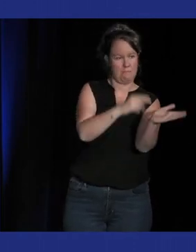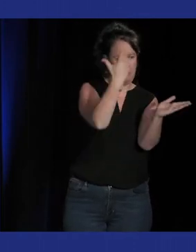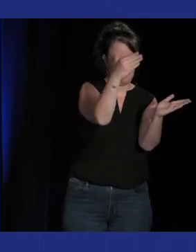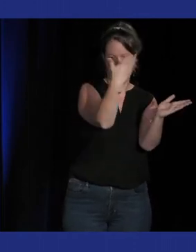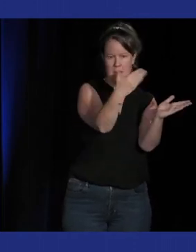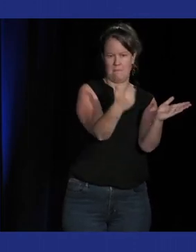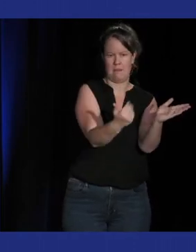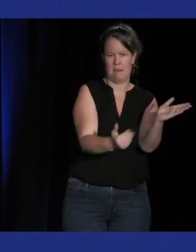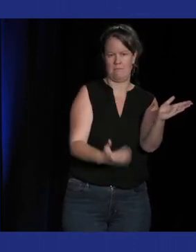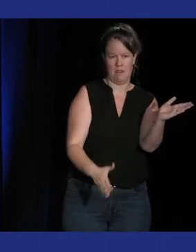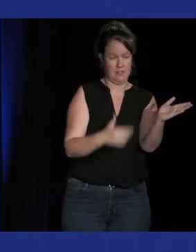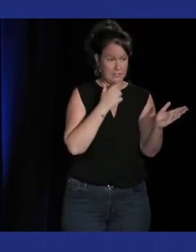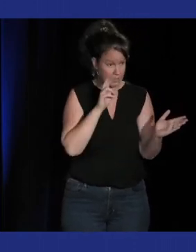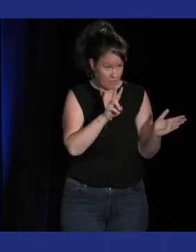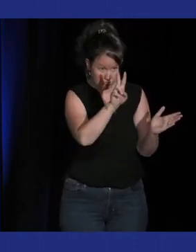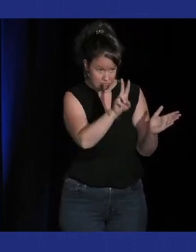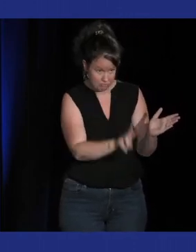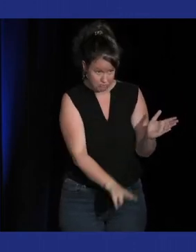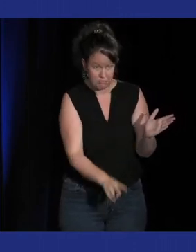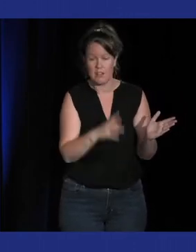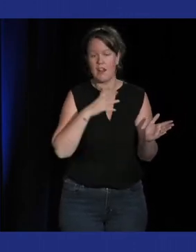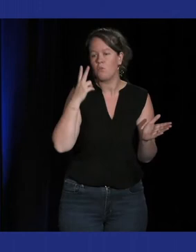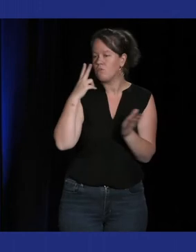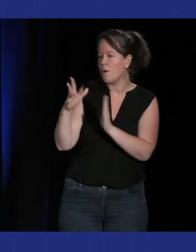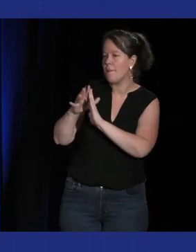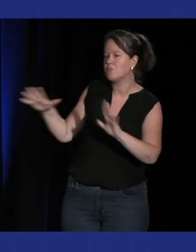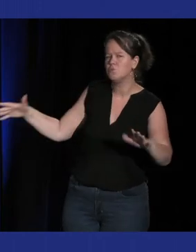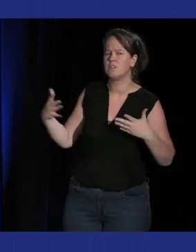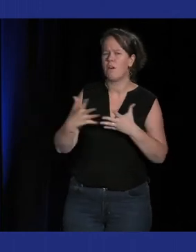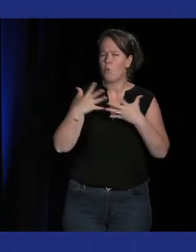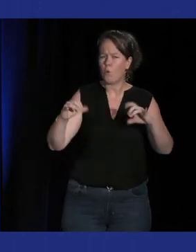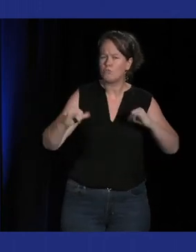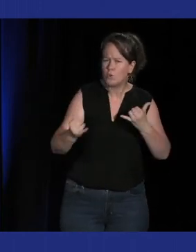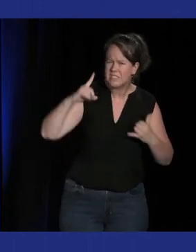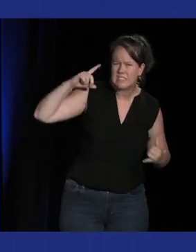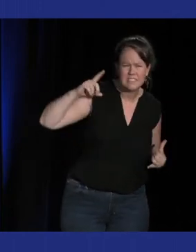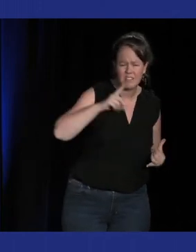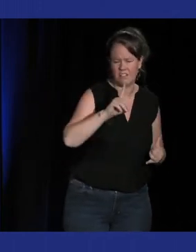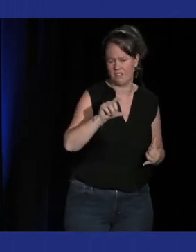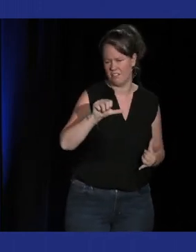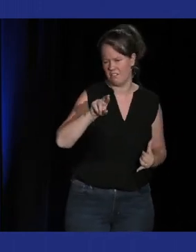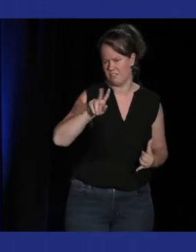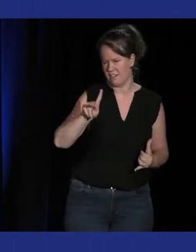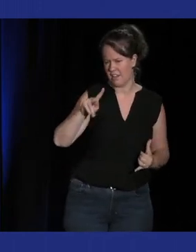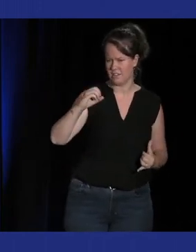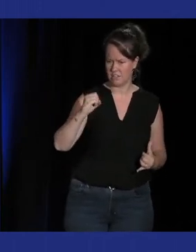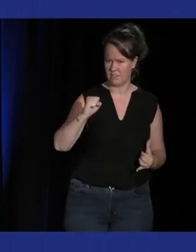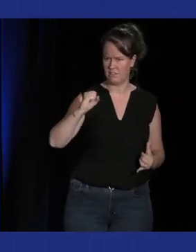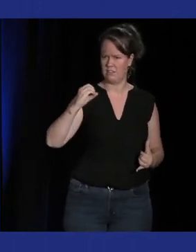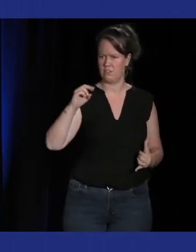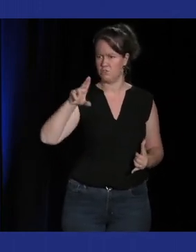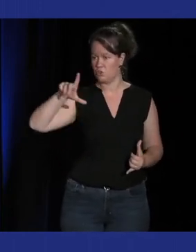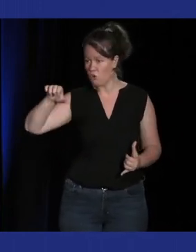popularité des jeux From Software avec Dark Souls par exemple et les autres battre un boss dans Dark Souls c'est comprendre la